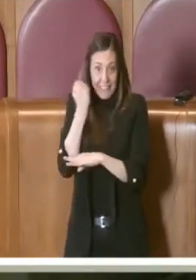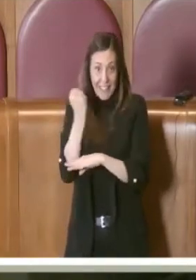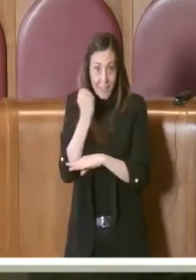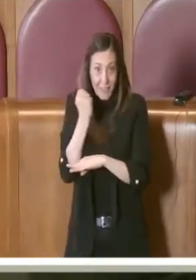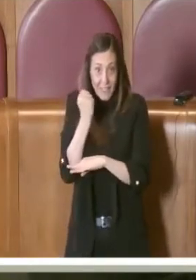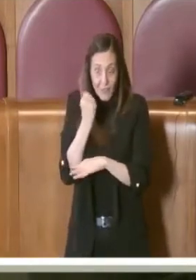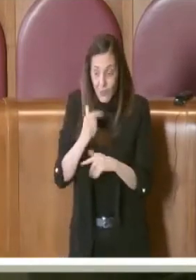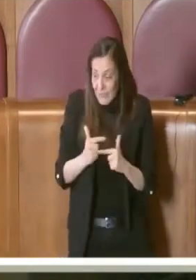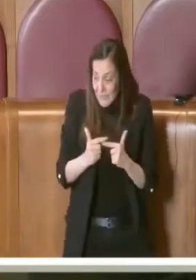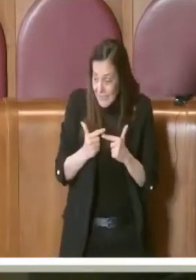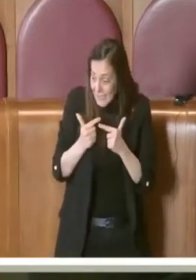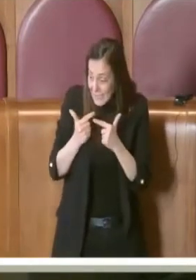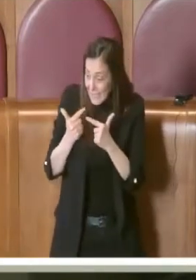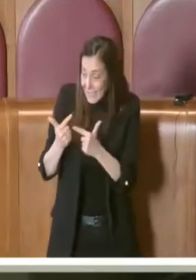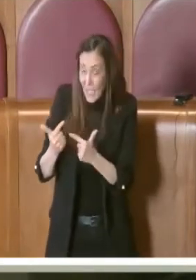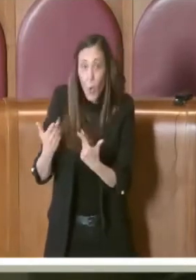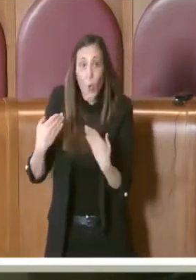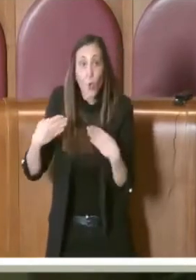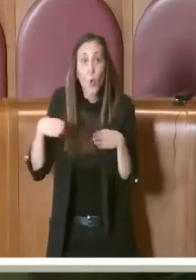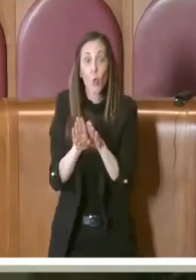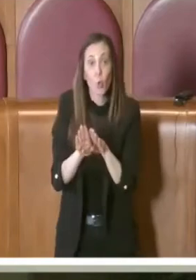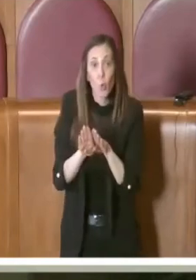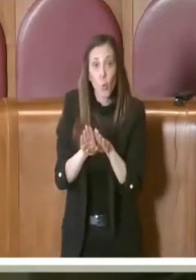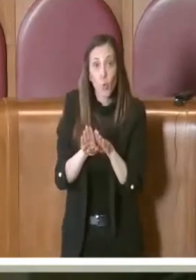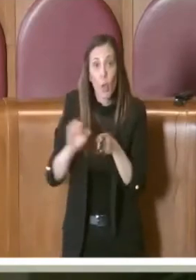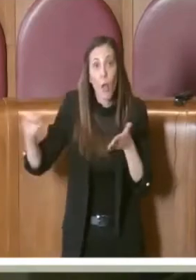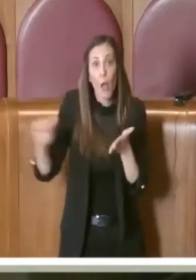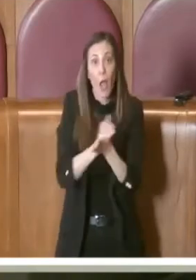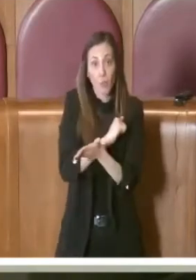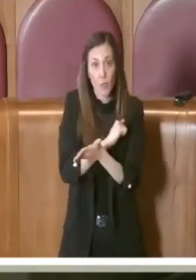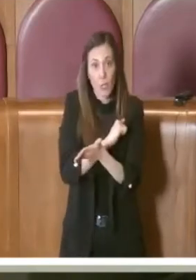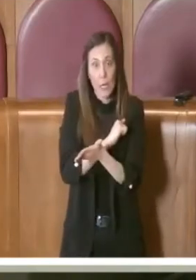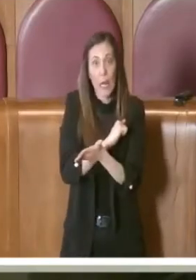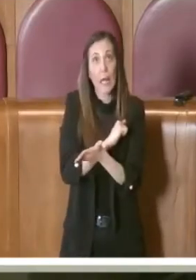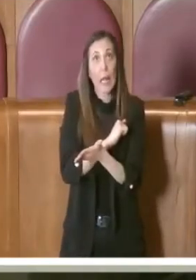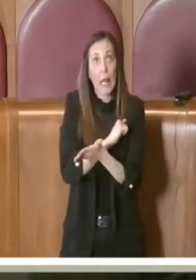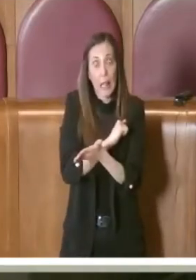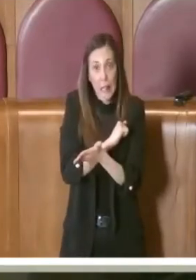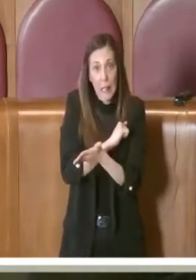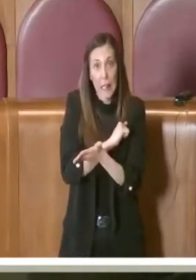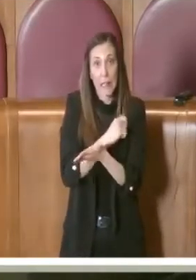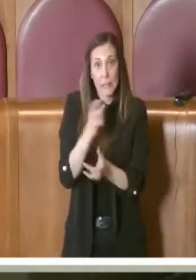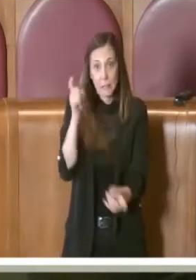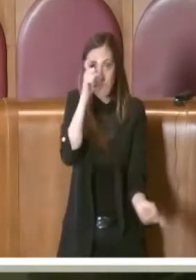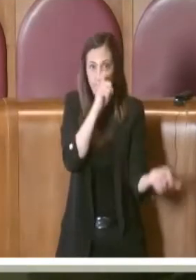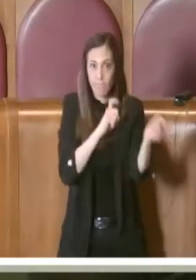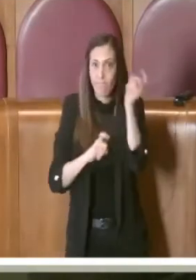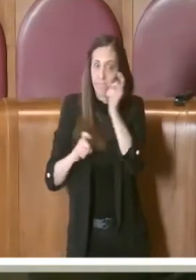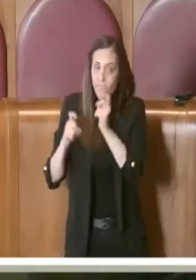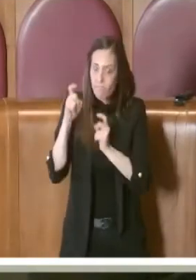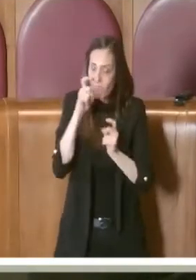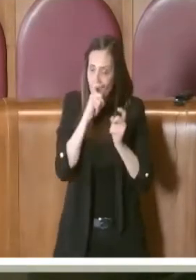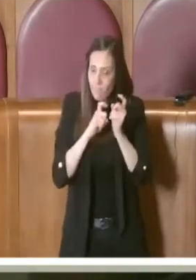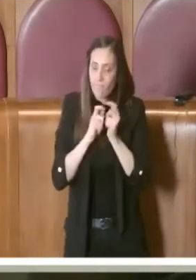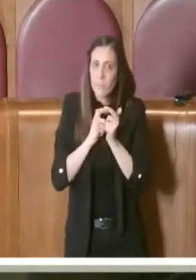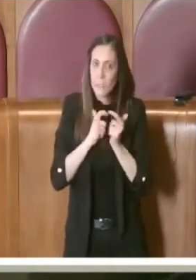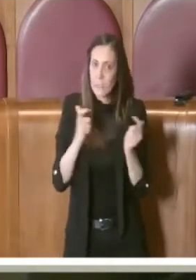venga più fornito ai cittadini romani, beh, questa è una preoccupazione seria.